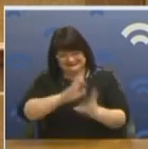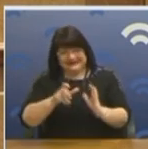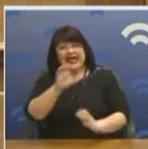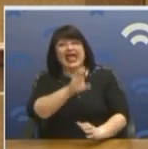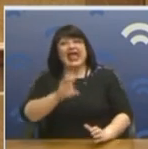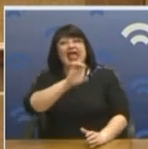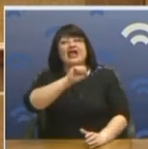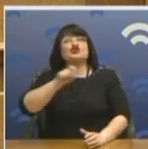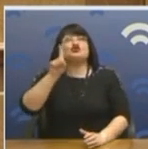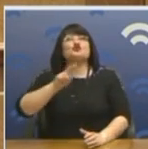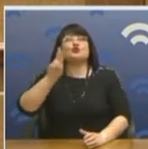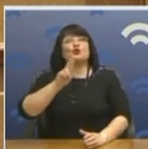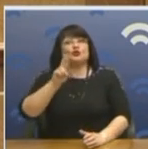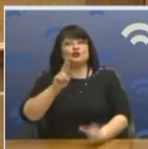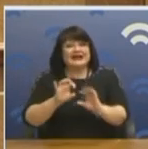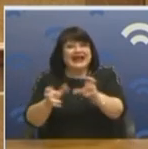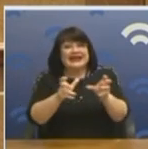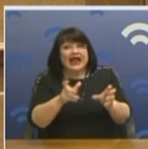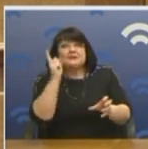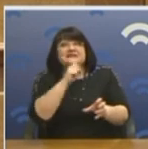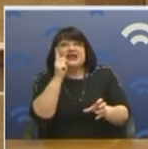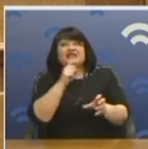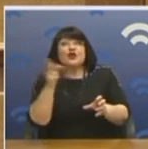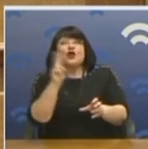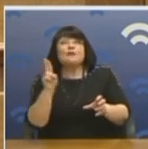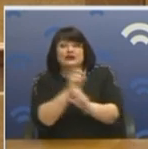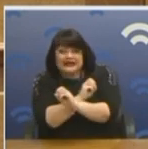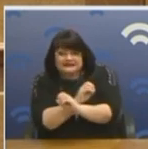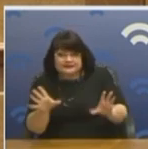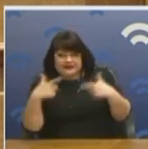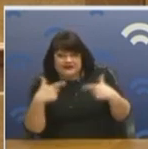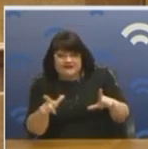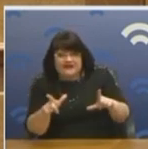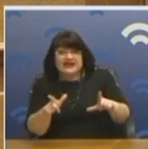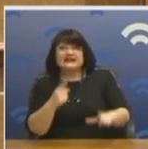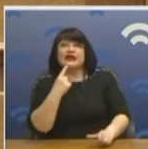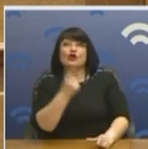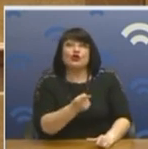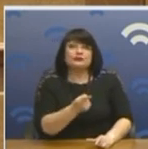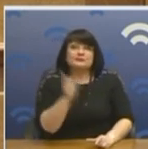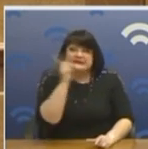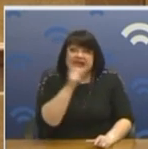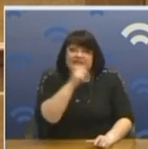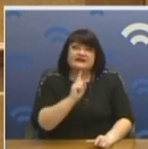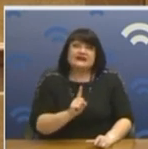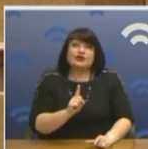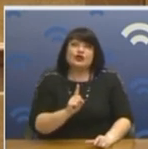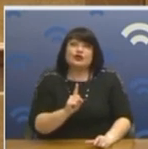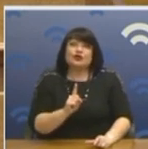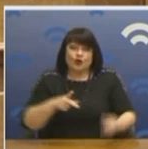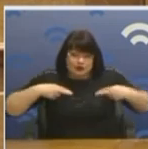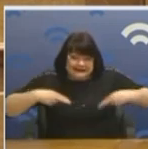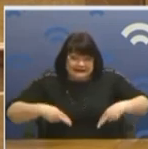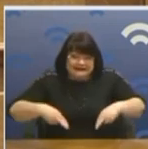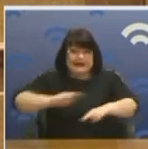Βίντεο από ρεπορτάζ καναλιών με παραποιημένα στοιχείο κύριε Λοπερνού. Ξευτέλησα μια ολόκληρη πόλη την Θεσσαλονίκη ότι οι Θεσσαλονίκοι ήταν έξω. Στην